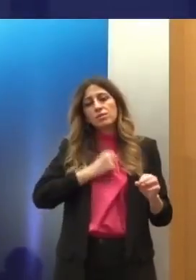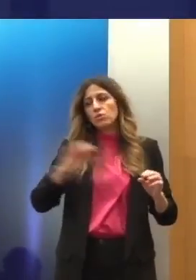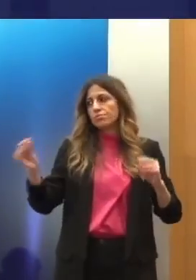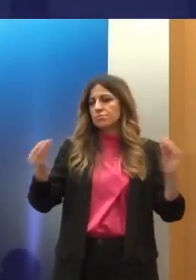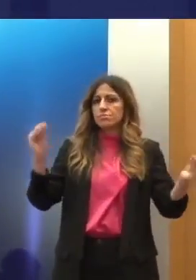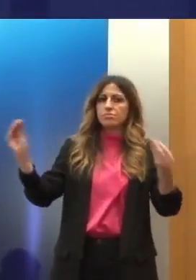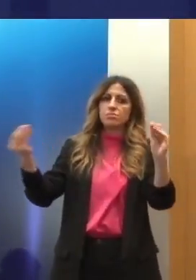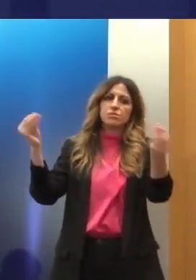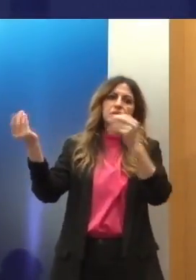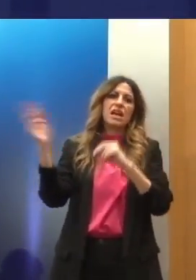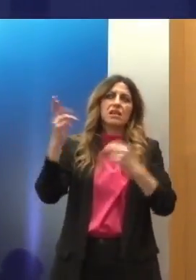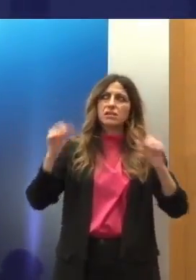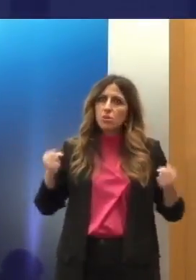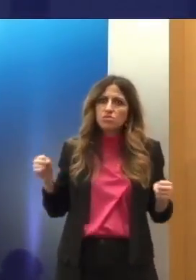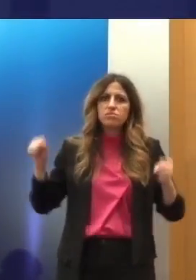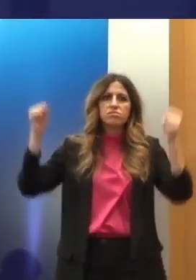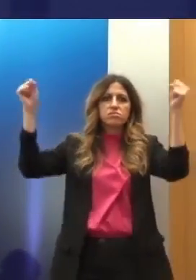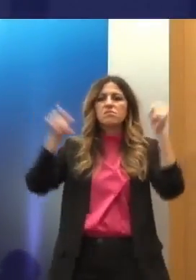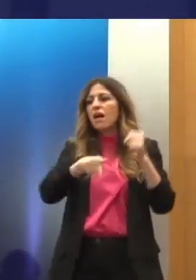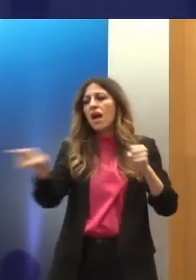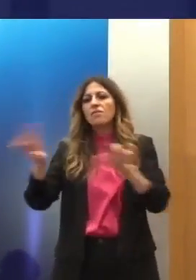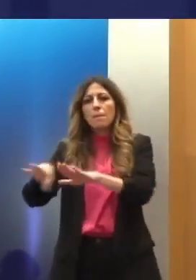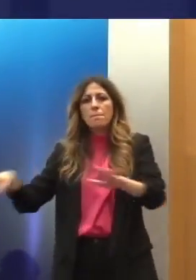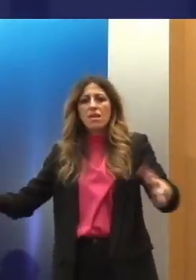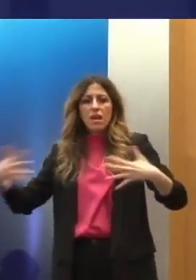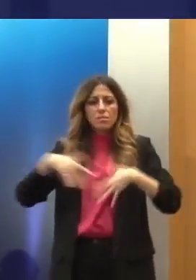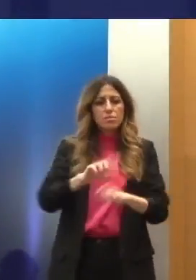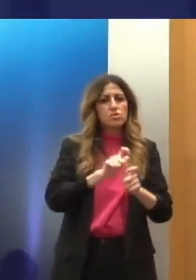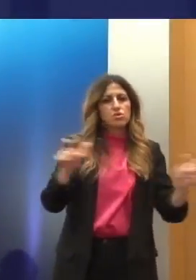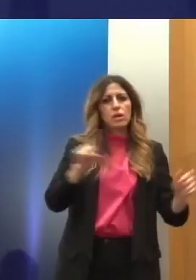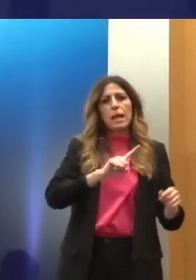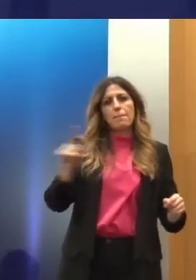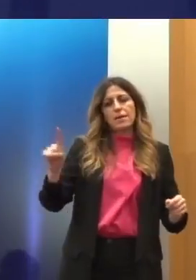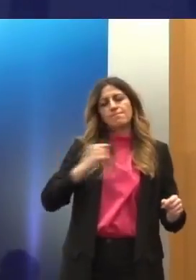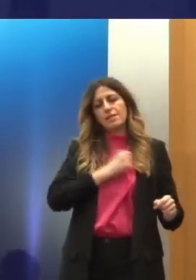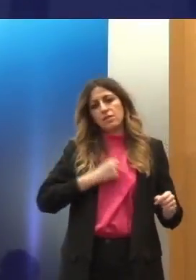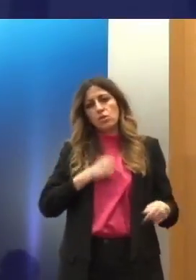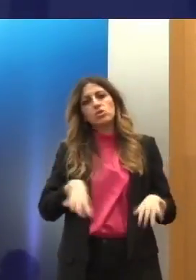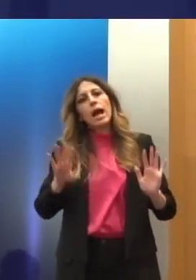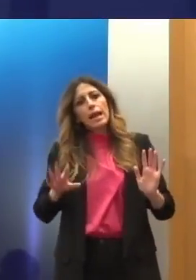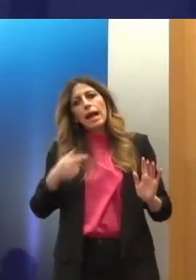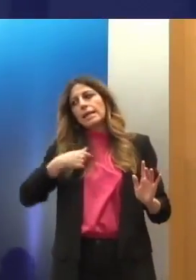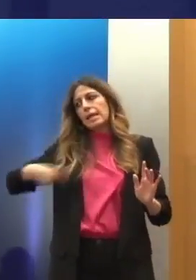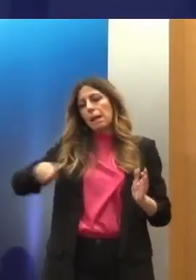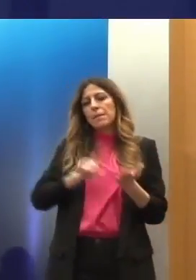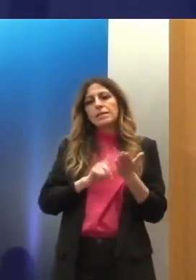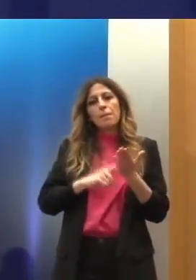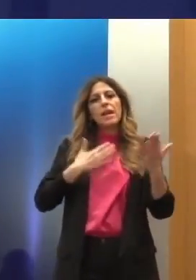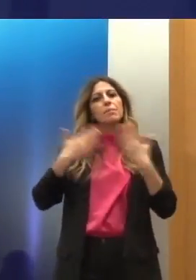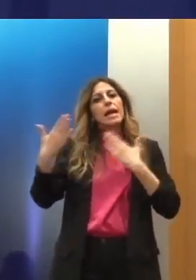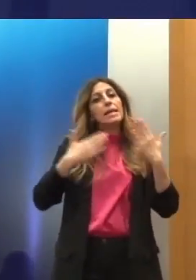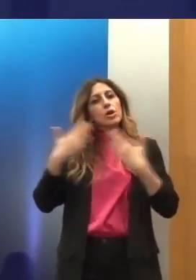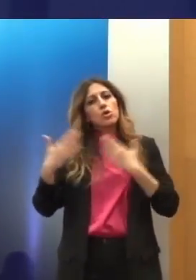θα πρέπει να δείξουμε μια κατανόηση ότι στο βαθμό που υποχωρούν και γίνεται